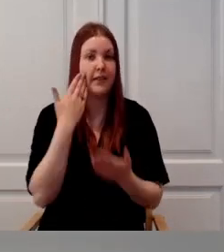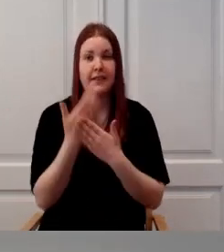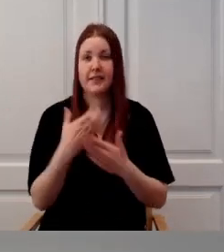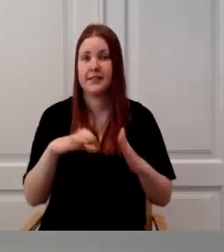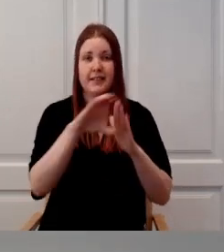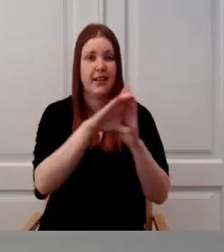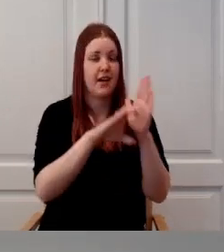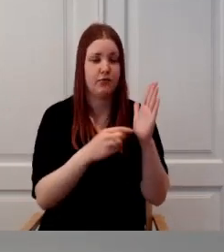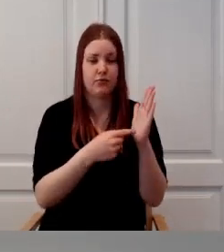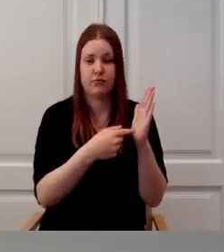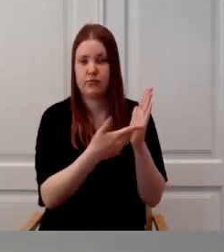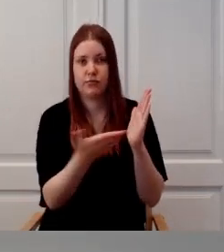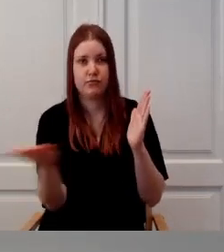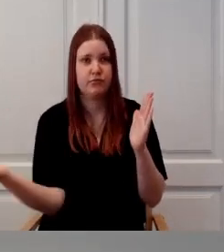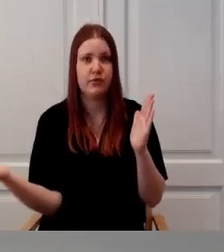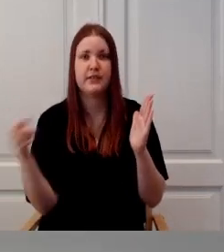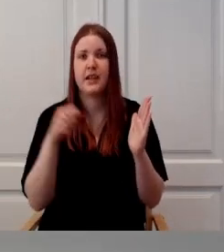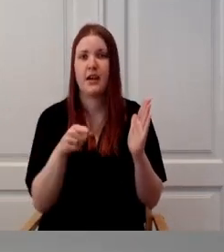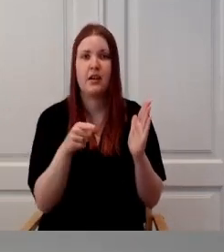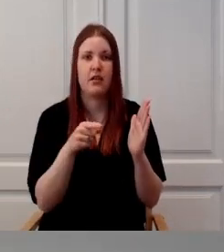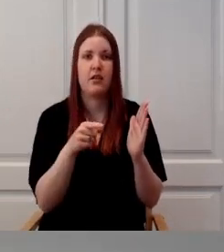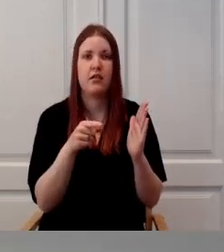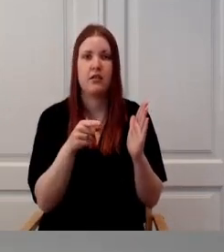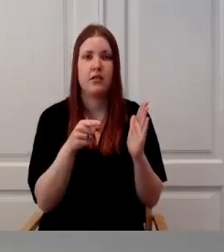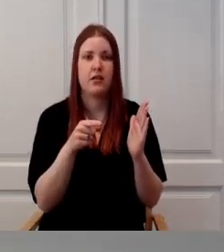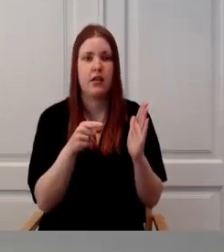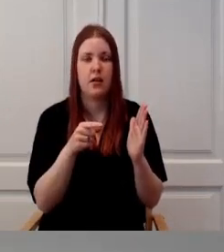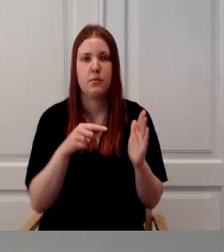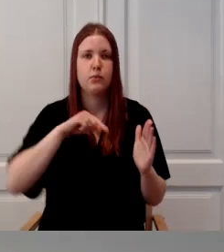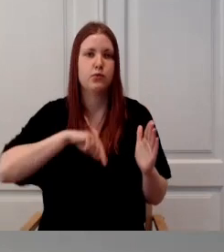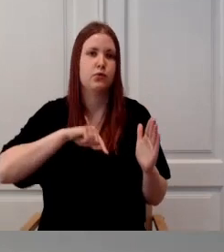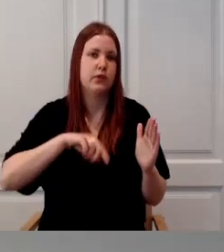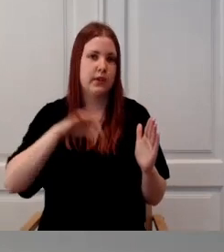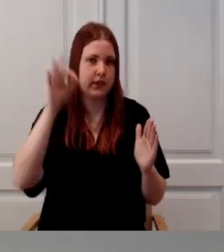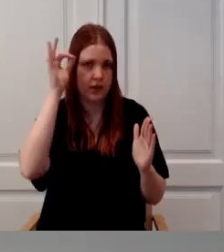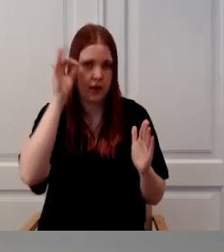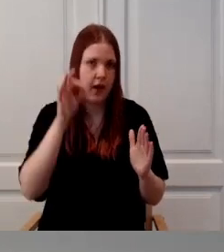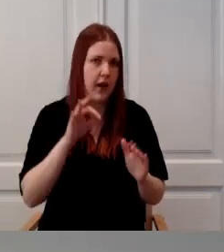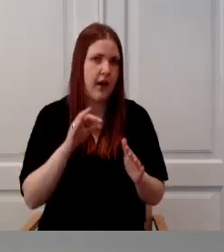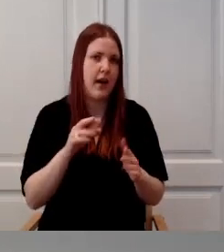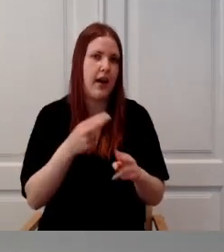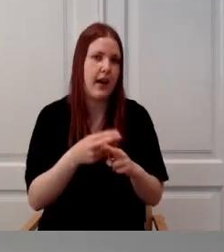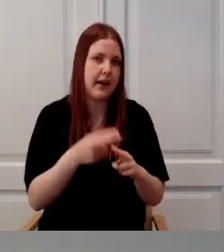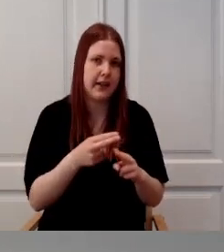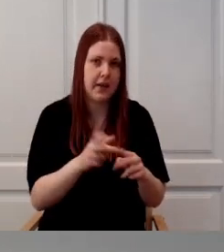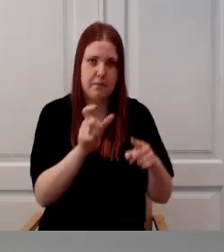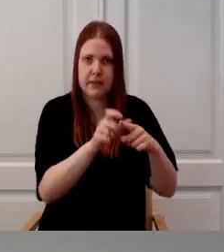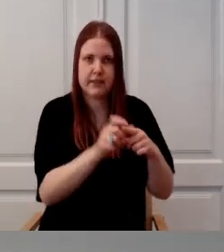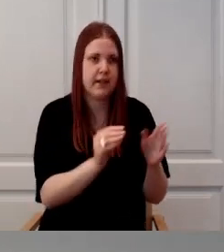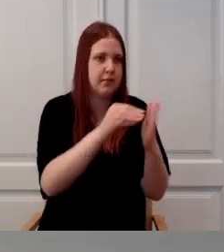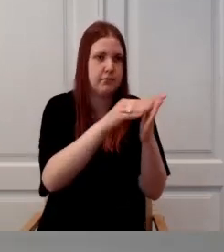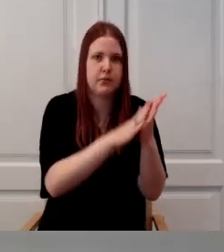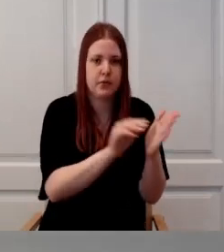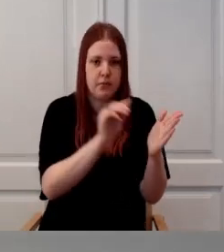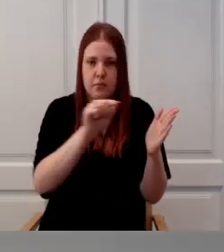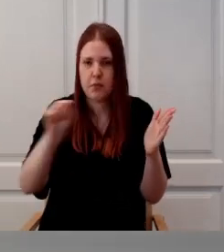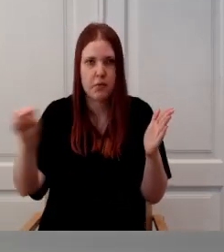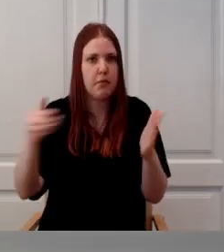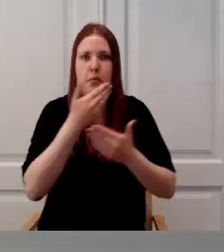puude raskusvastamise kõrte käib sühik ääret kui mõistad. Tegelikult on kõik vaimse